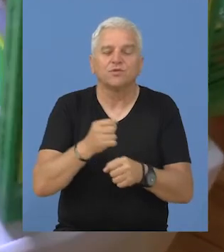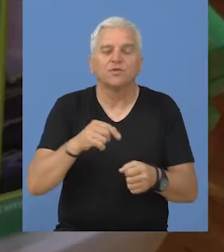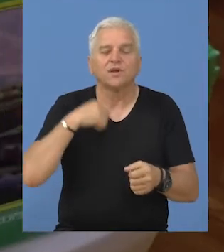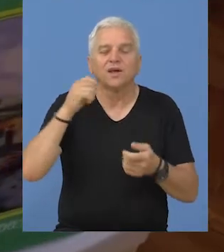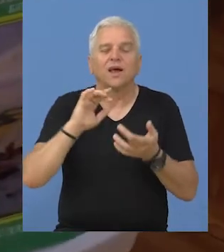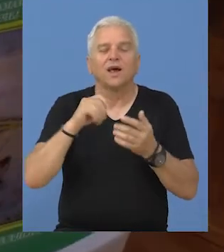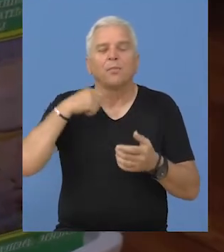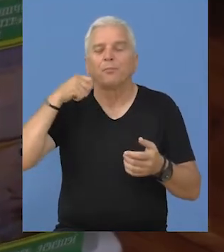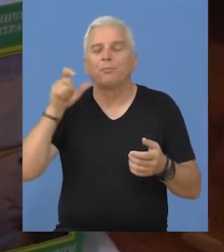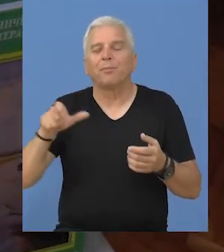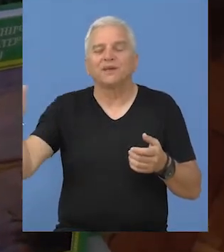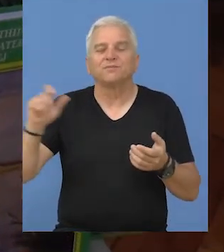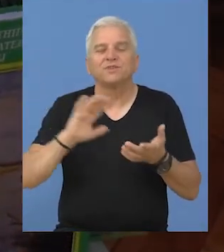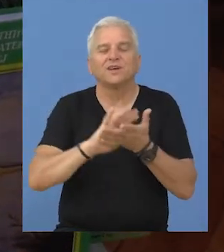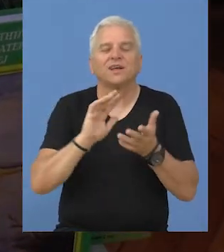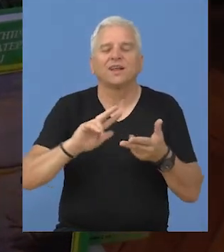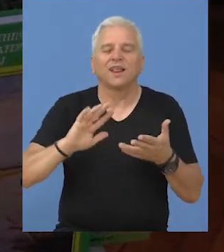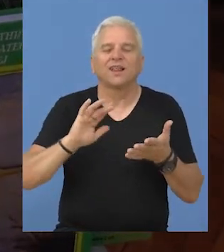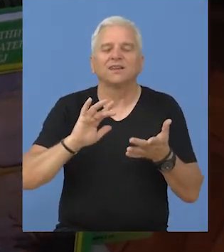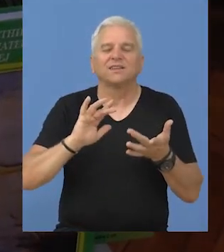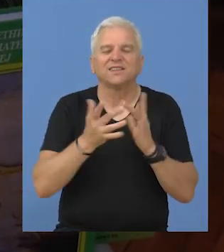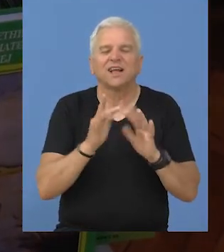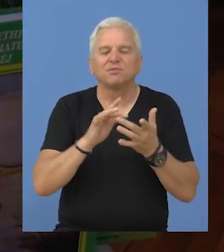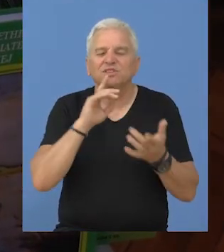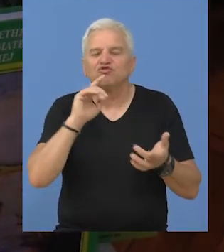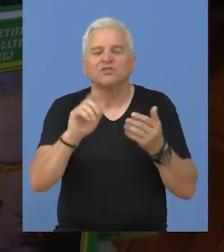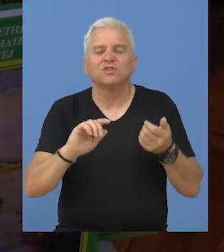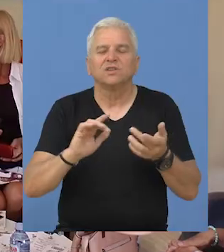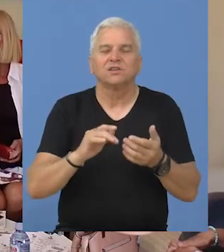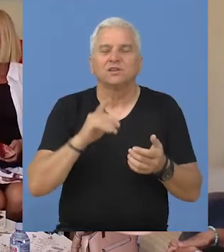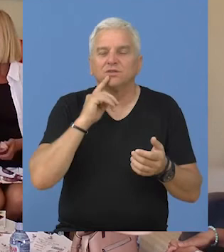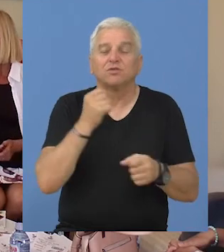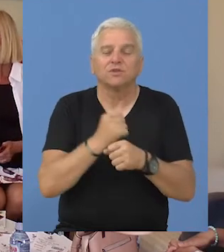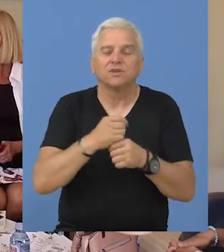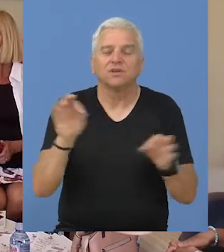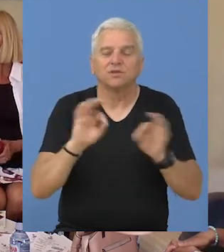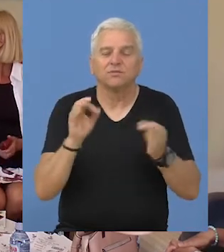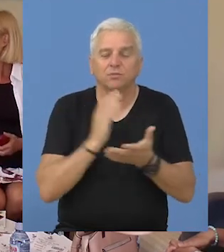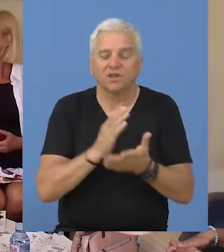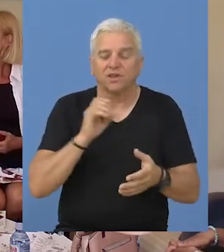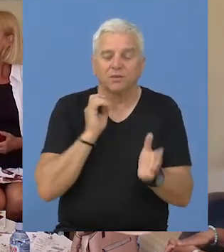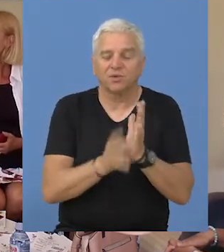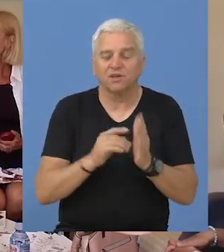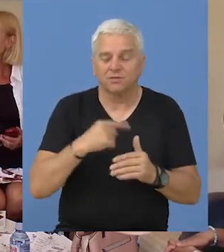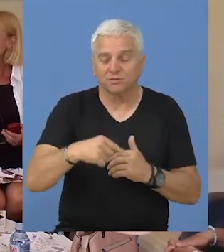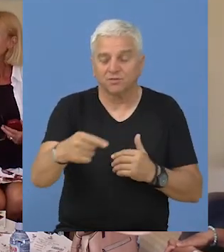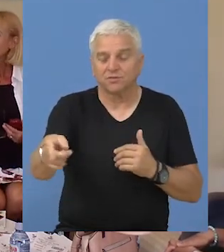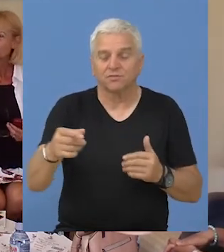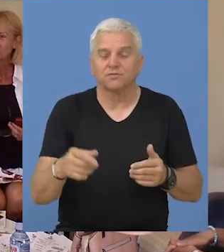odražati pesnički turnir, već neke pripreme u veliko radimo, tu će biti jako brzo,